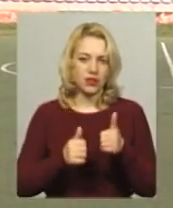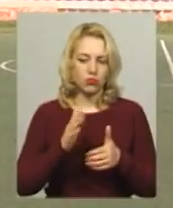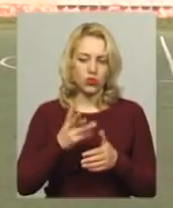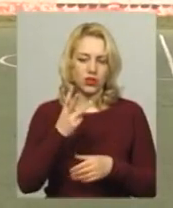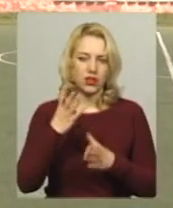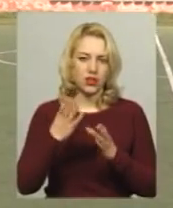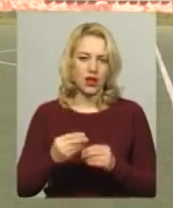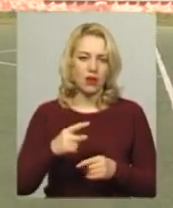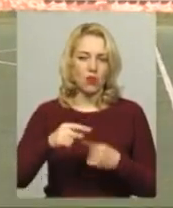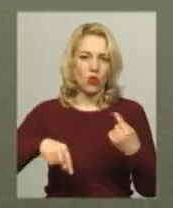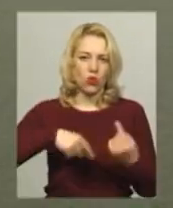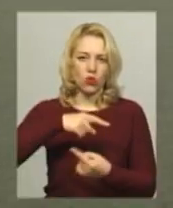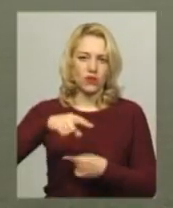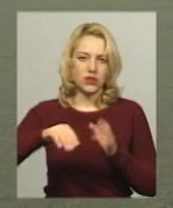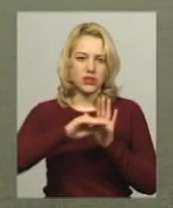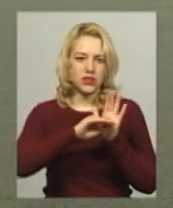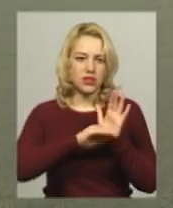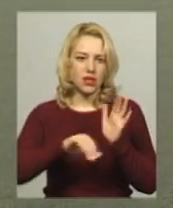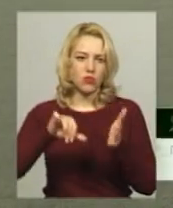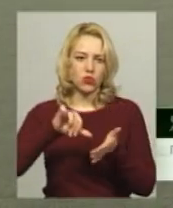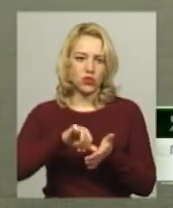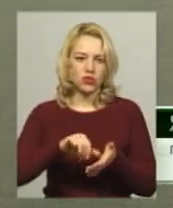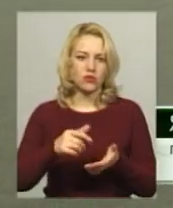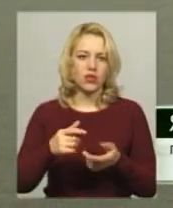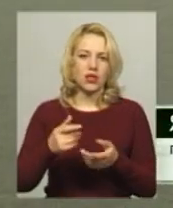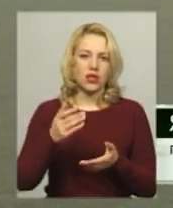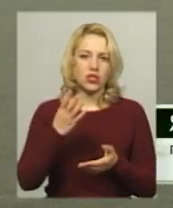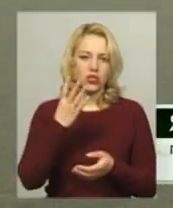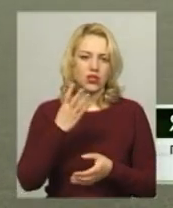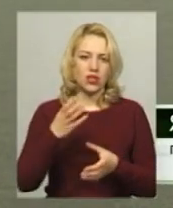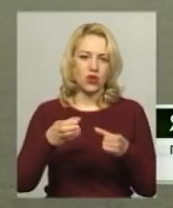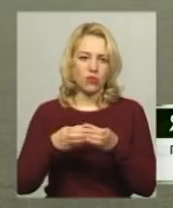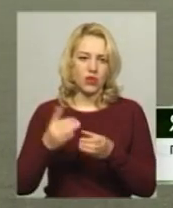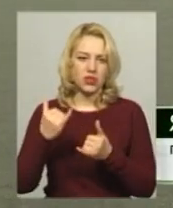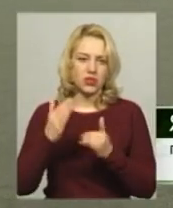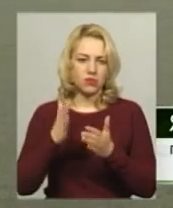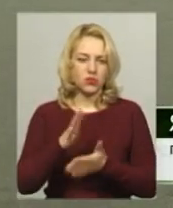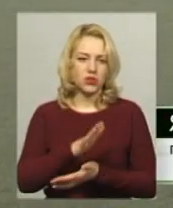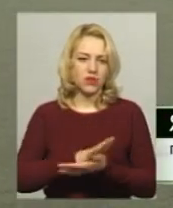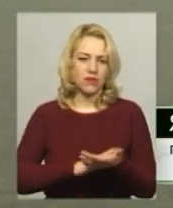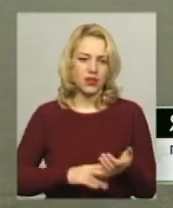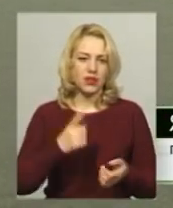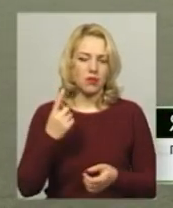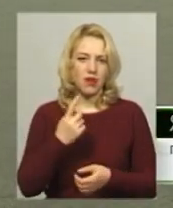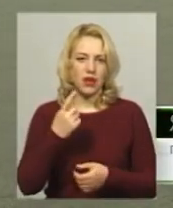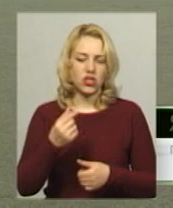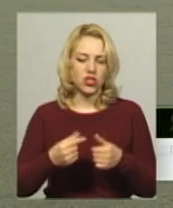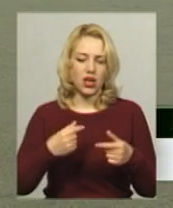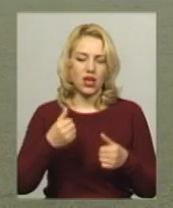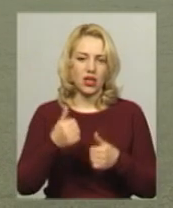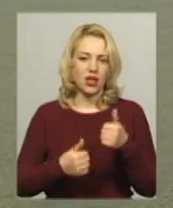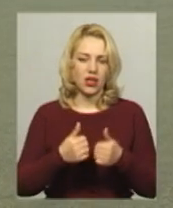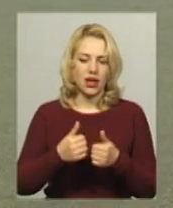по коловій системі. Участують в фіналі чотири команди. Зараз буде тривати перша гра, переба між